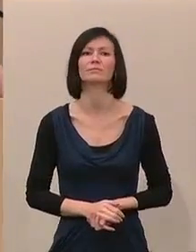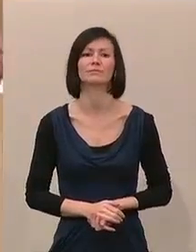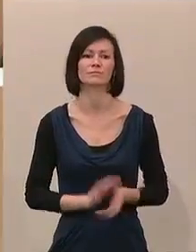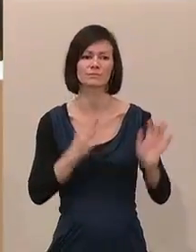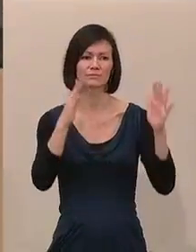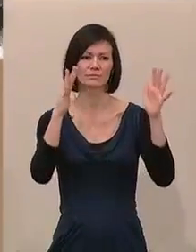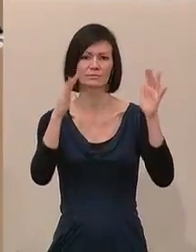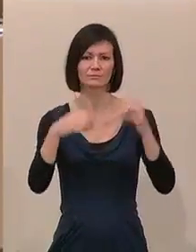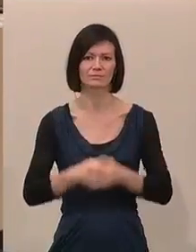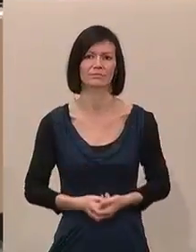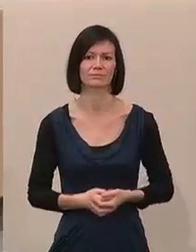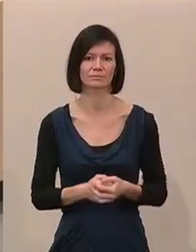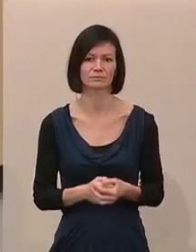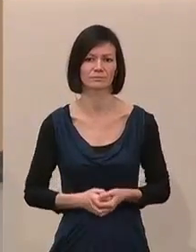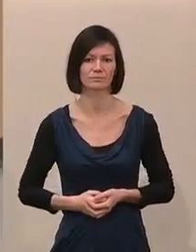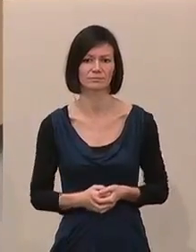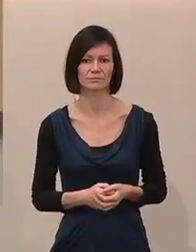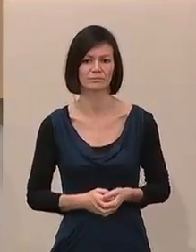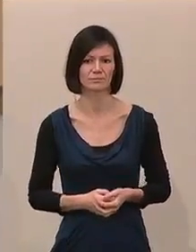Das sagt Jesse Lindl von der FPÖ. Nächste Rednerin ist da.